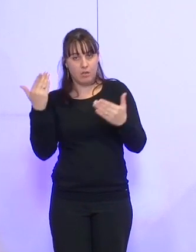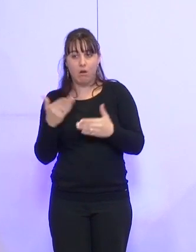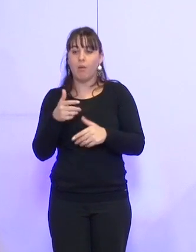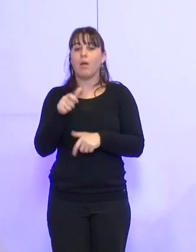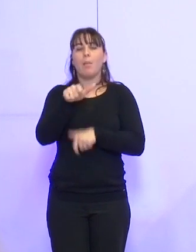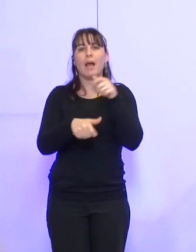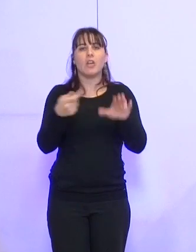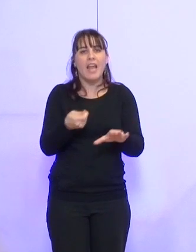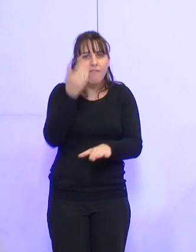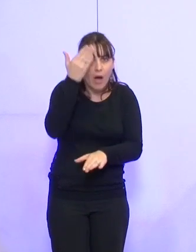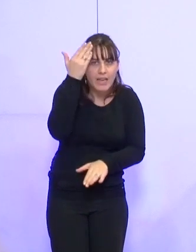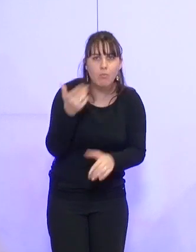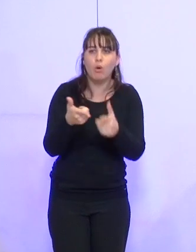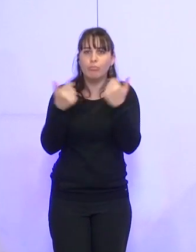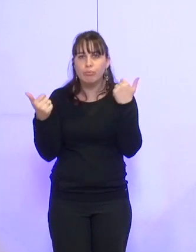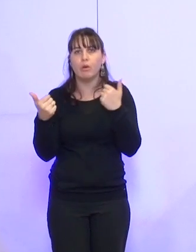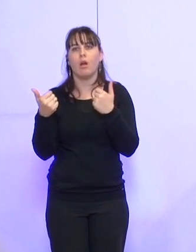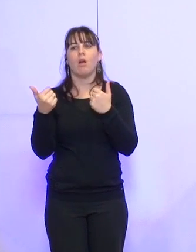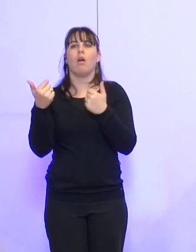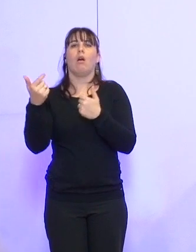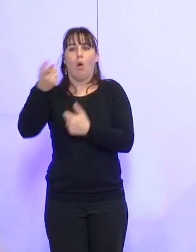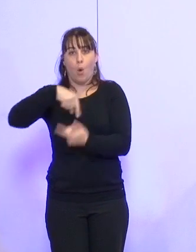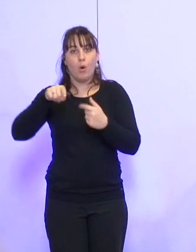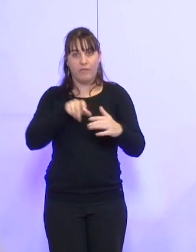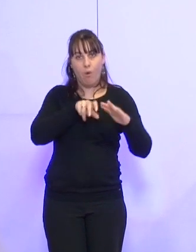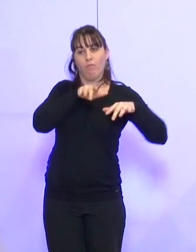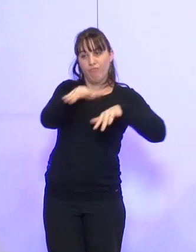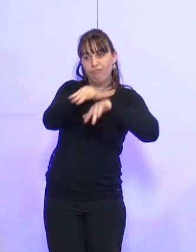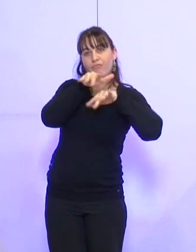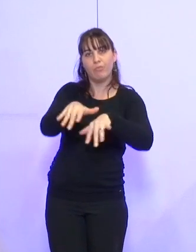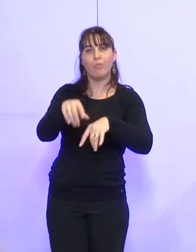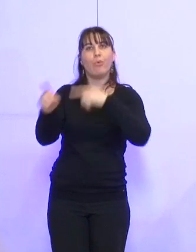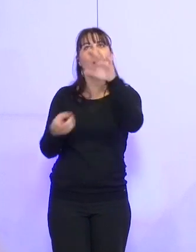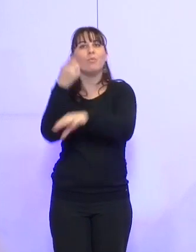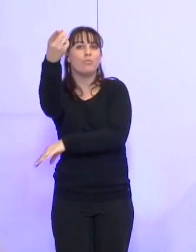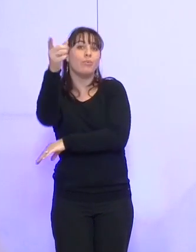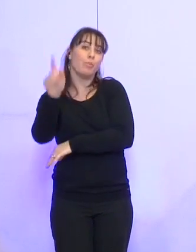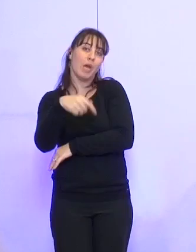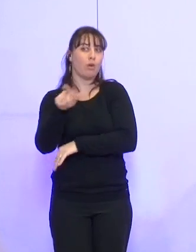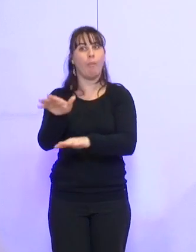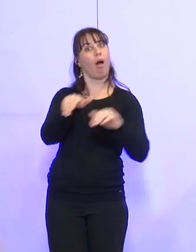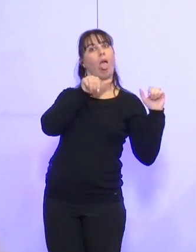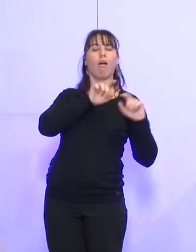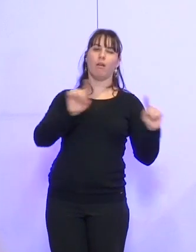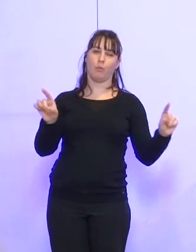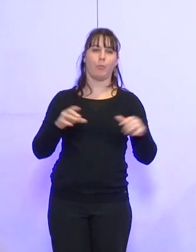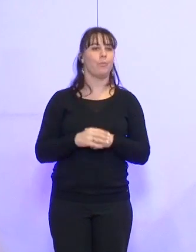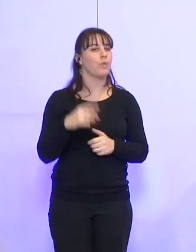éleveurs, etc. aillent utiliser cet abattoir pour le rendre viable à long terme. Monsieur Safar.